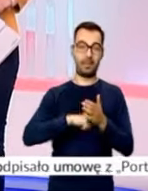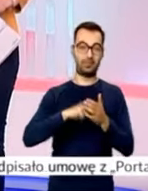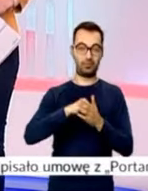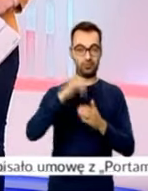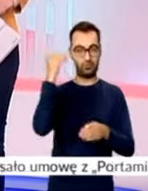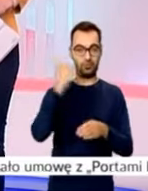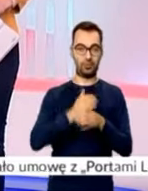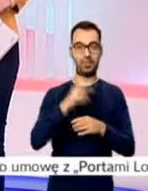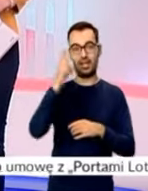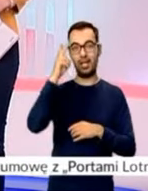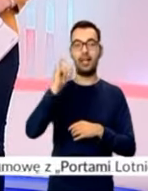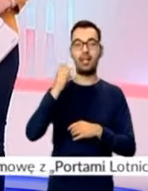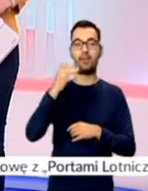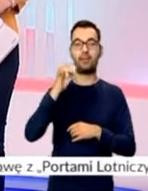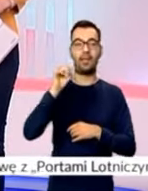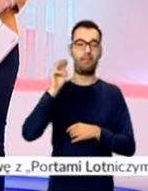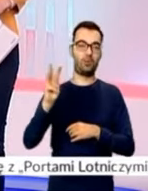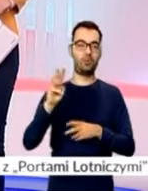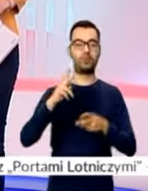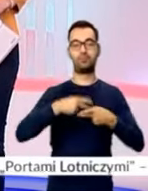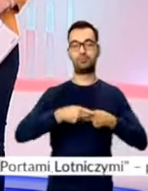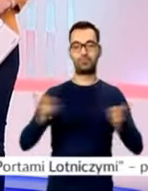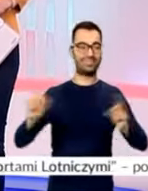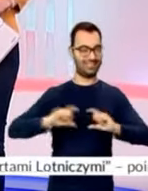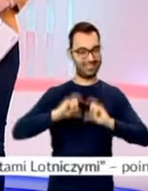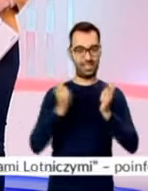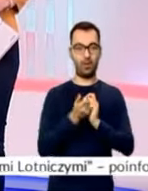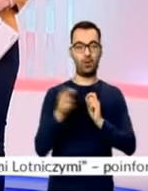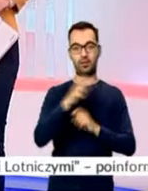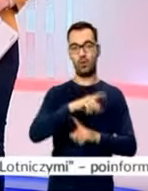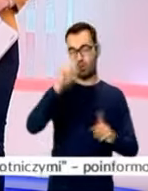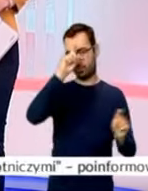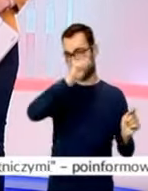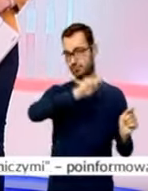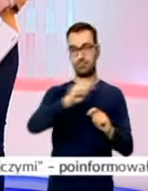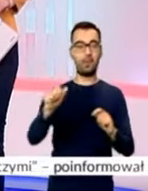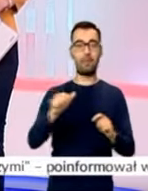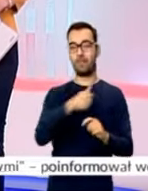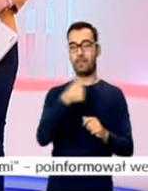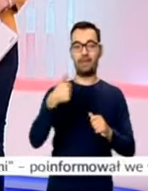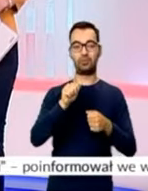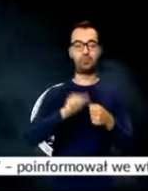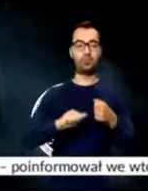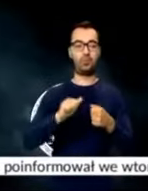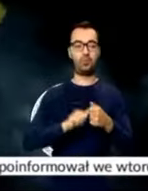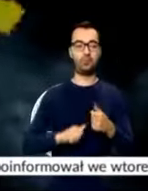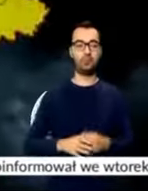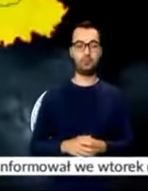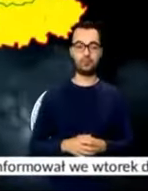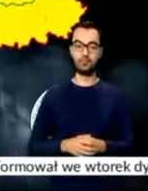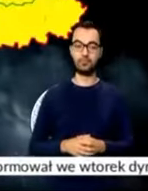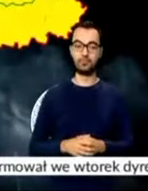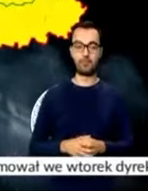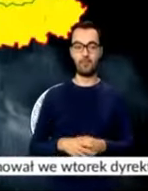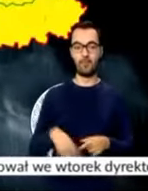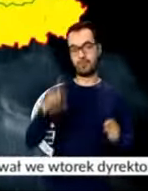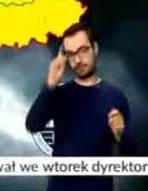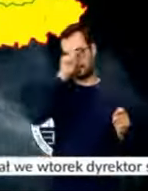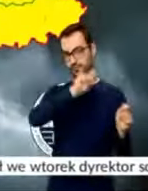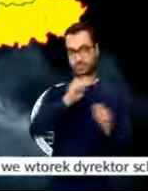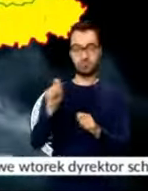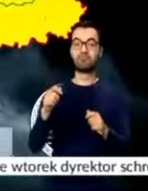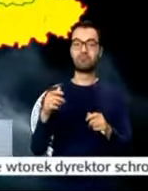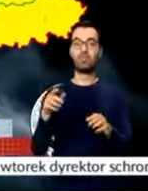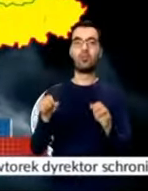Meteorologii i Gospodarki Wodnej wydał dla całego regionu ostrzeżenie pierwszego stopnia. Alert obowiązuje